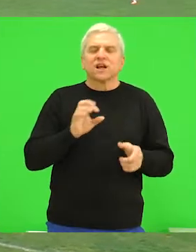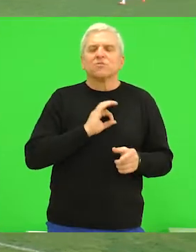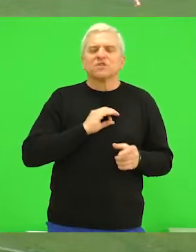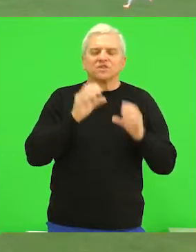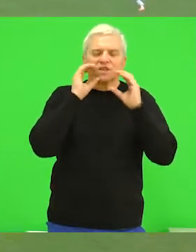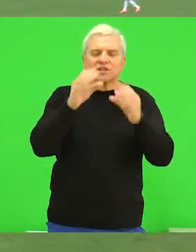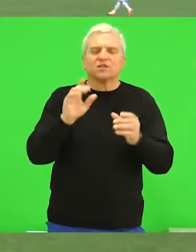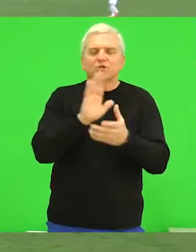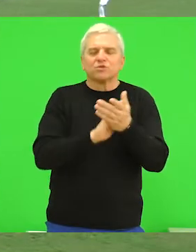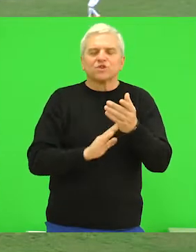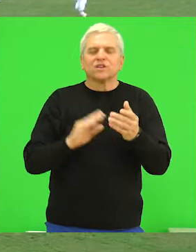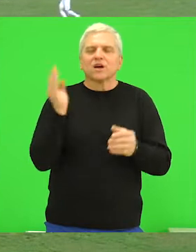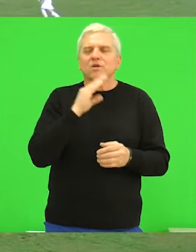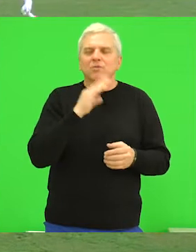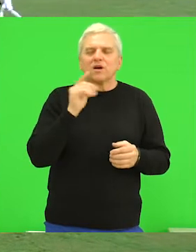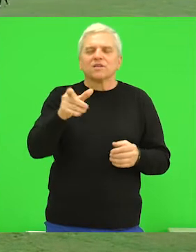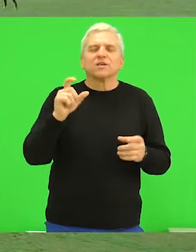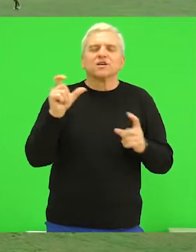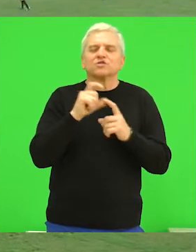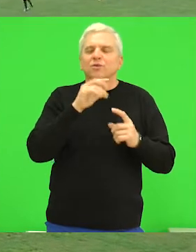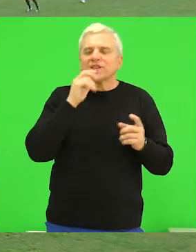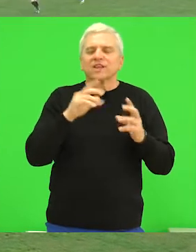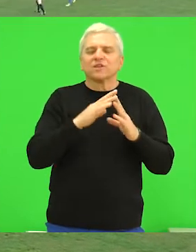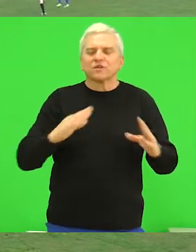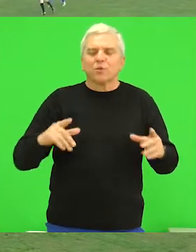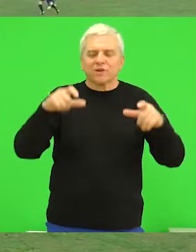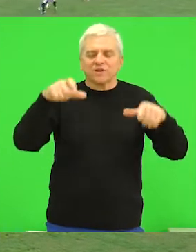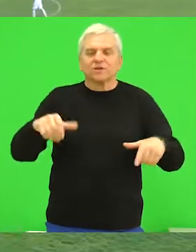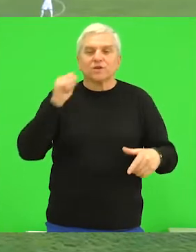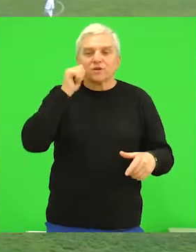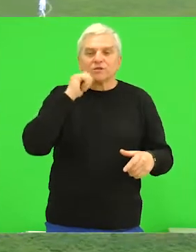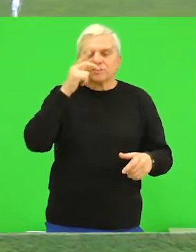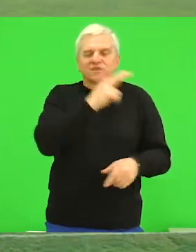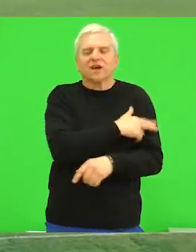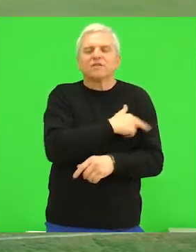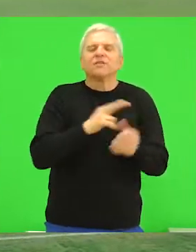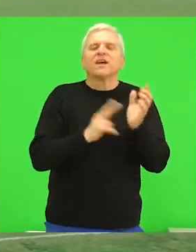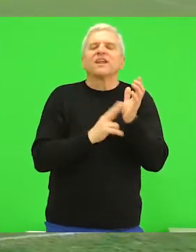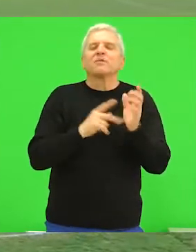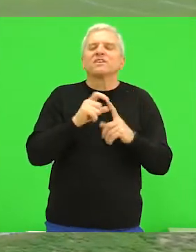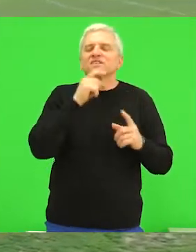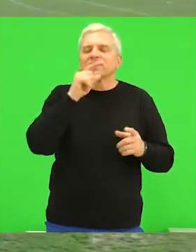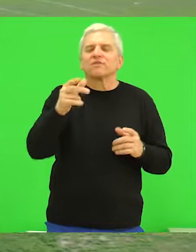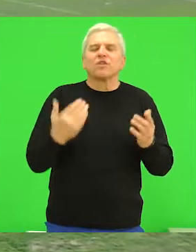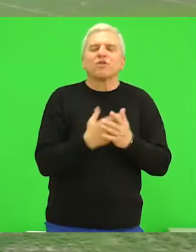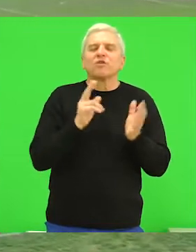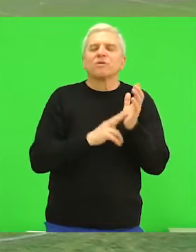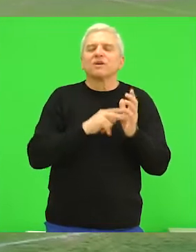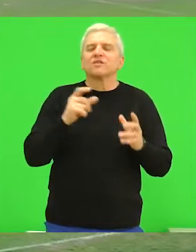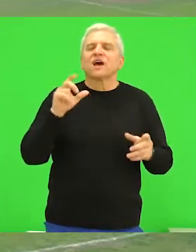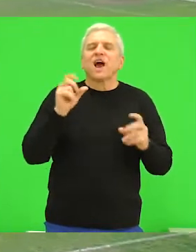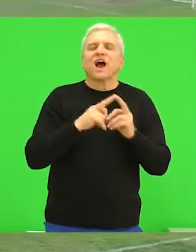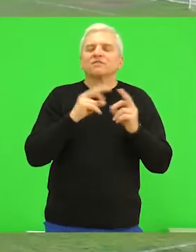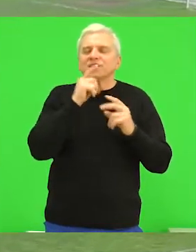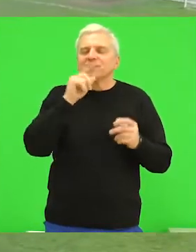Bečejojska publika i još od početka marta goli Slavlje na svom stadionu, koje su im juče kapitan Nemanja Stanojev i rođeni Novopazarac